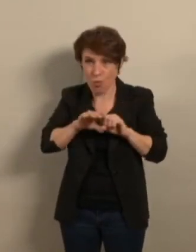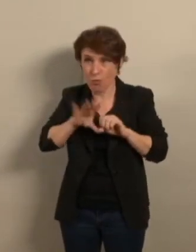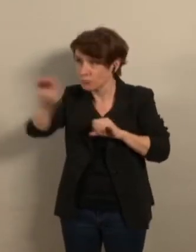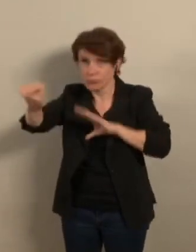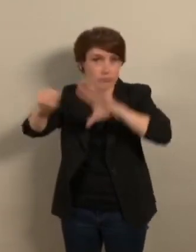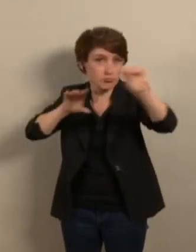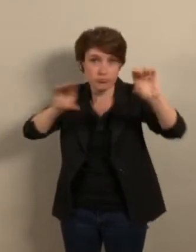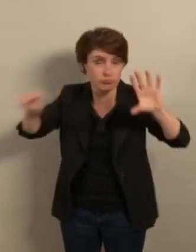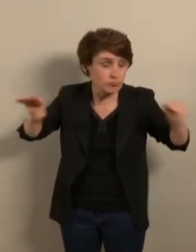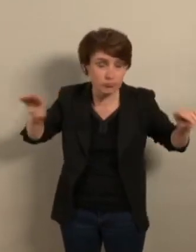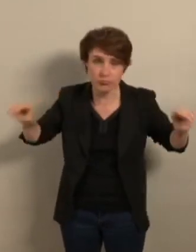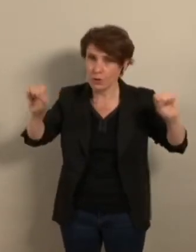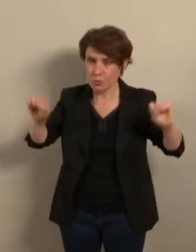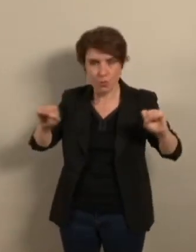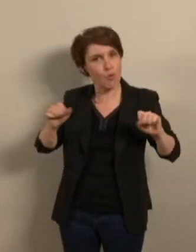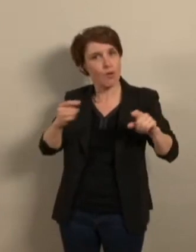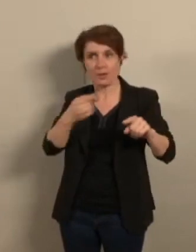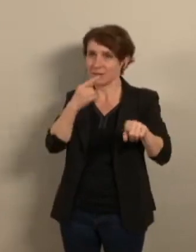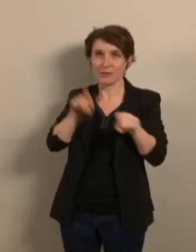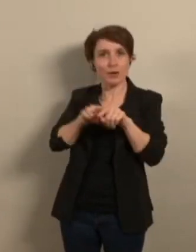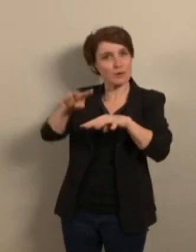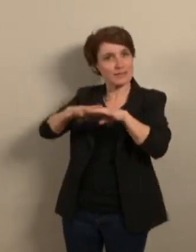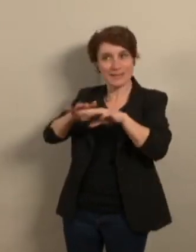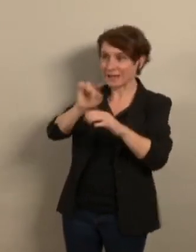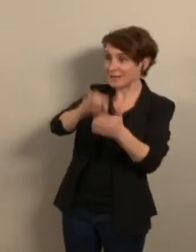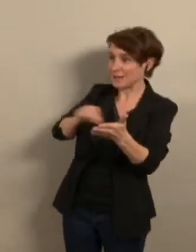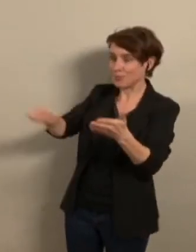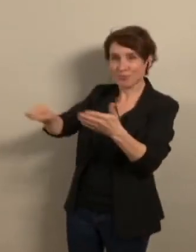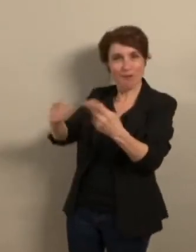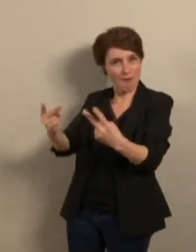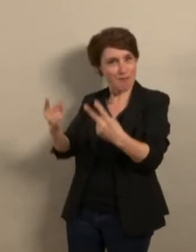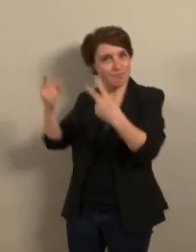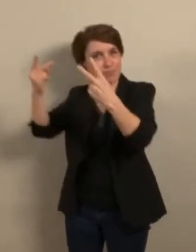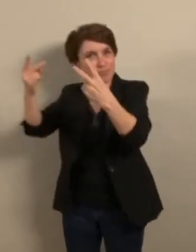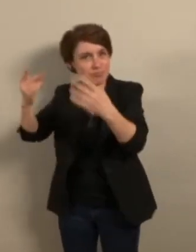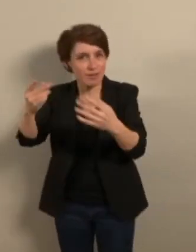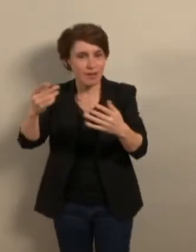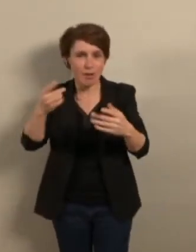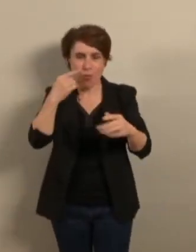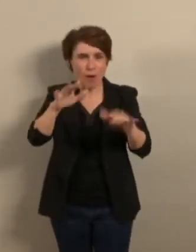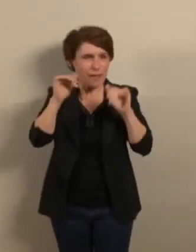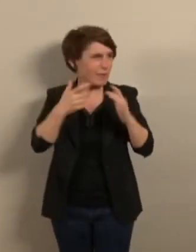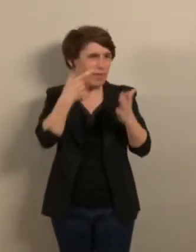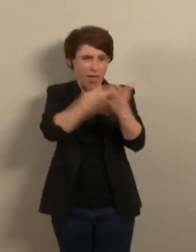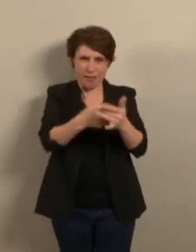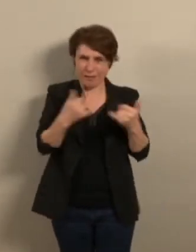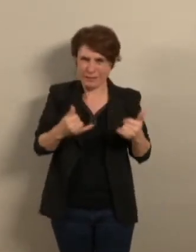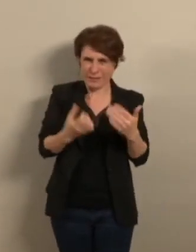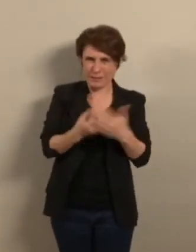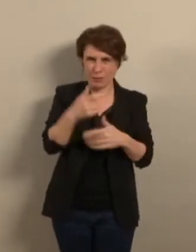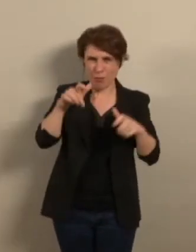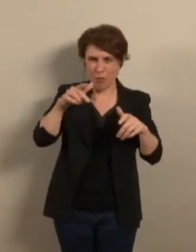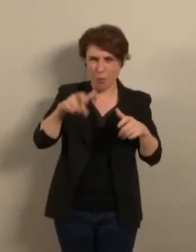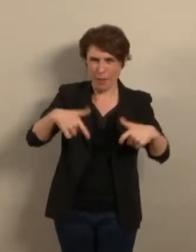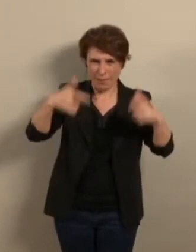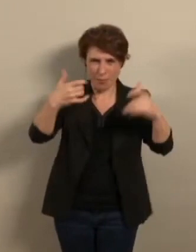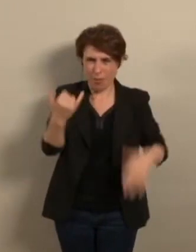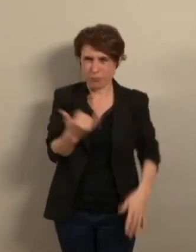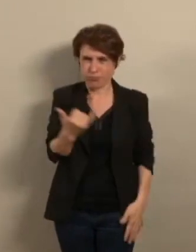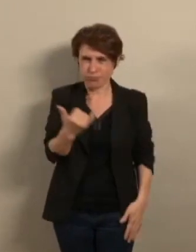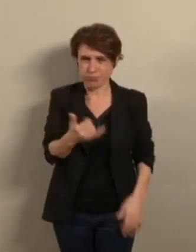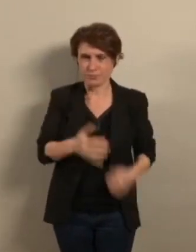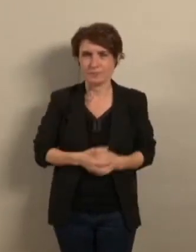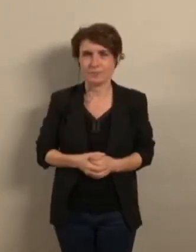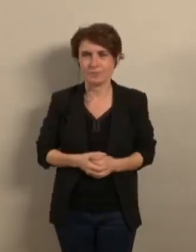revaloriser les quartiers qui les accueilleraient, éviter la dépense pour ce nouveau bâtiment. Dans la même veine, vous